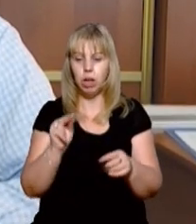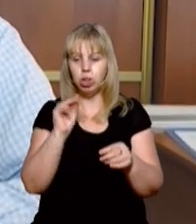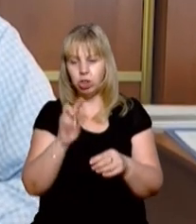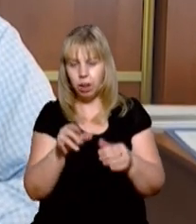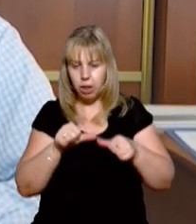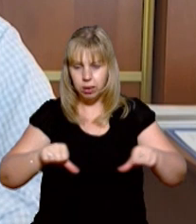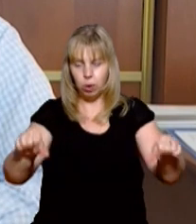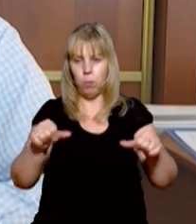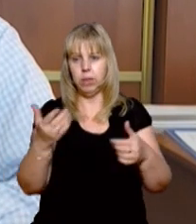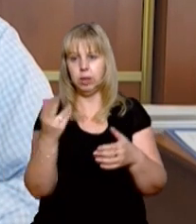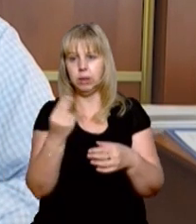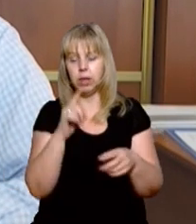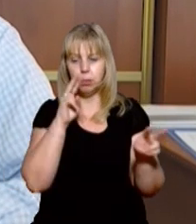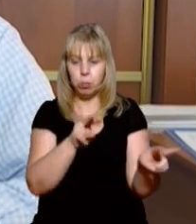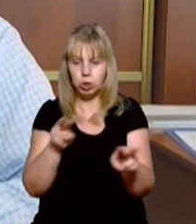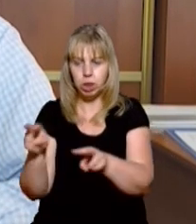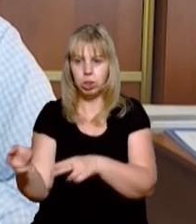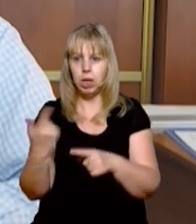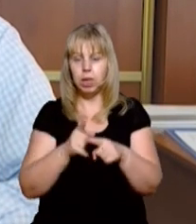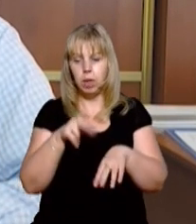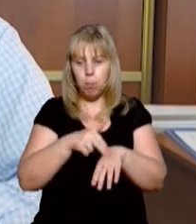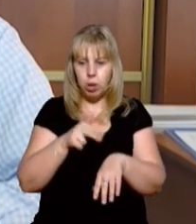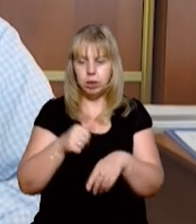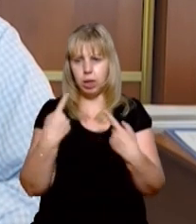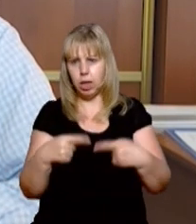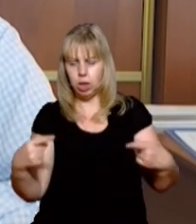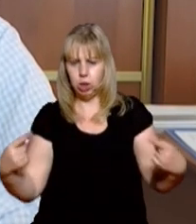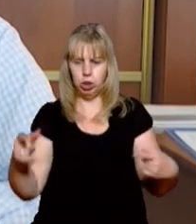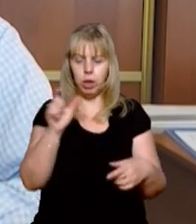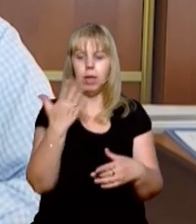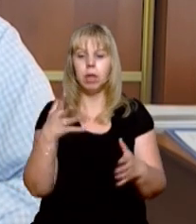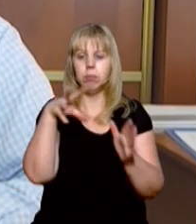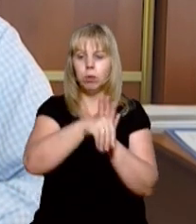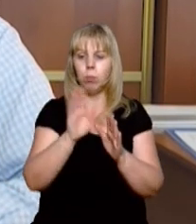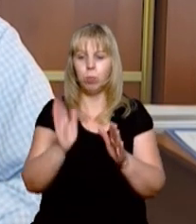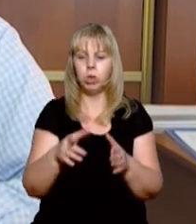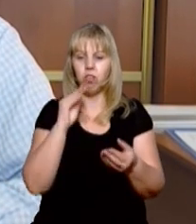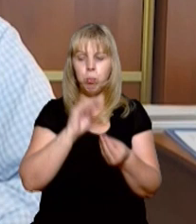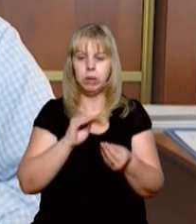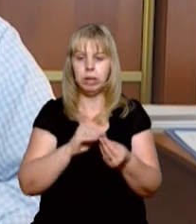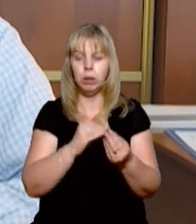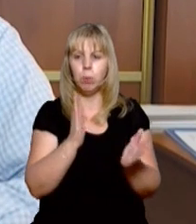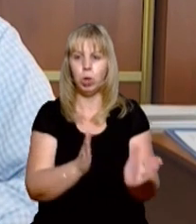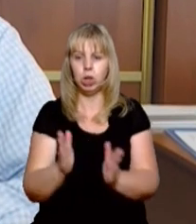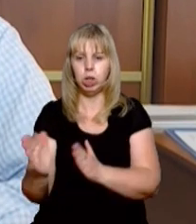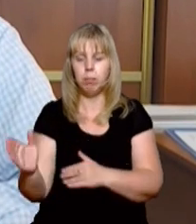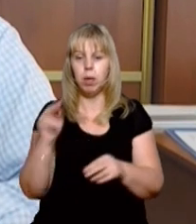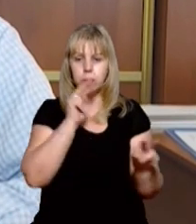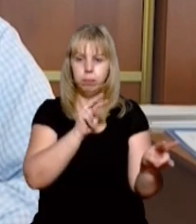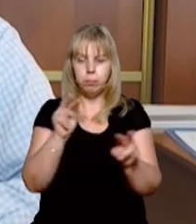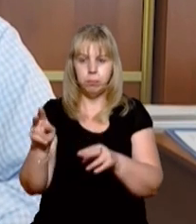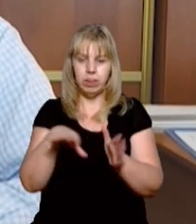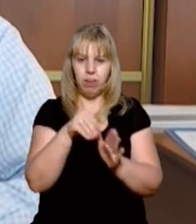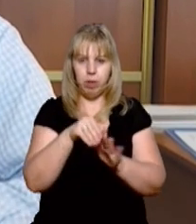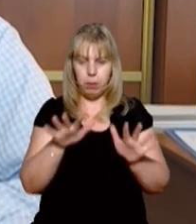дільничої комісії, це спостерігачі, це поліцейські, це інші особи, які перебувають в постійному режимі на виборчій дільниці.